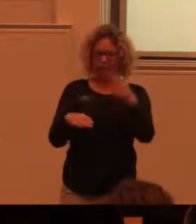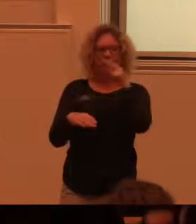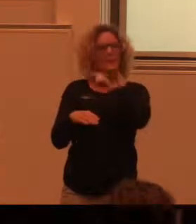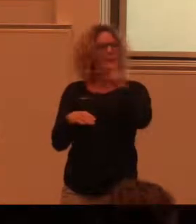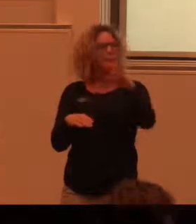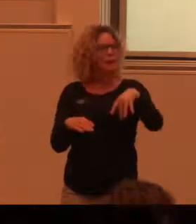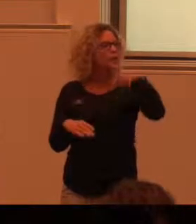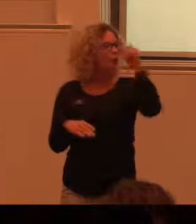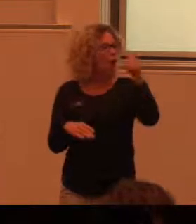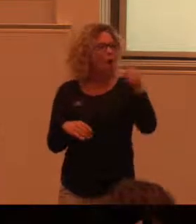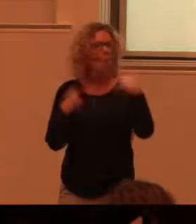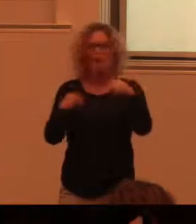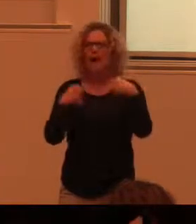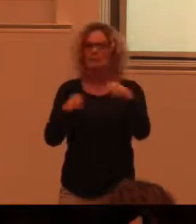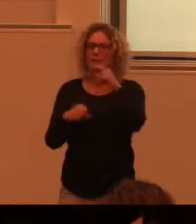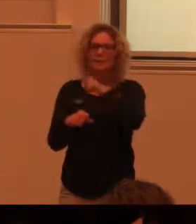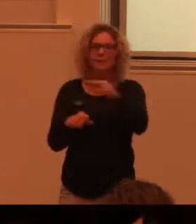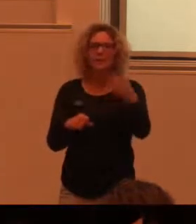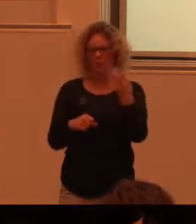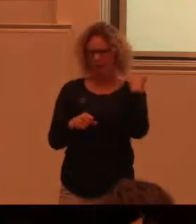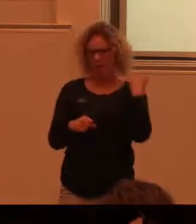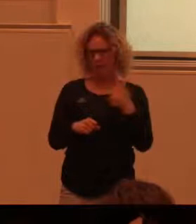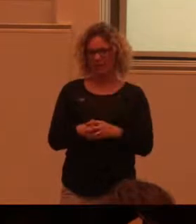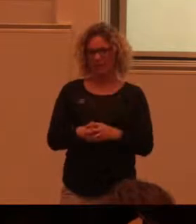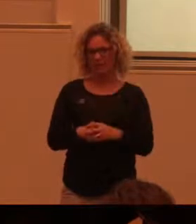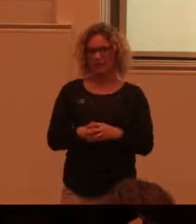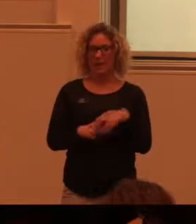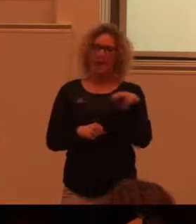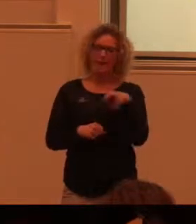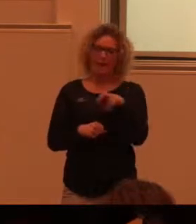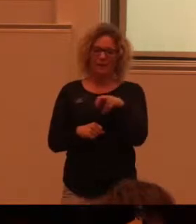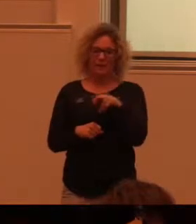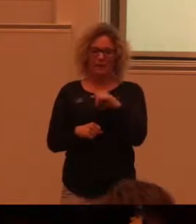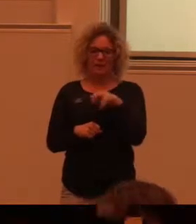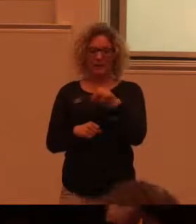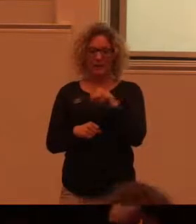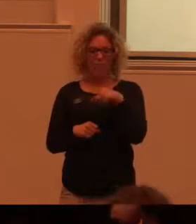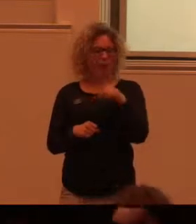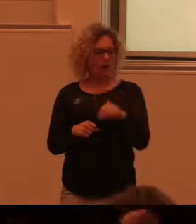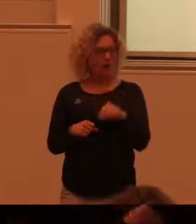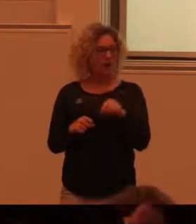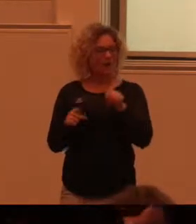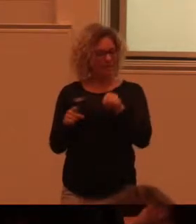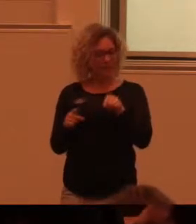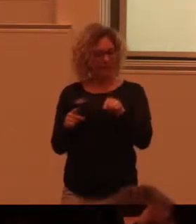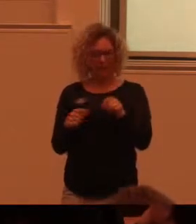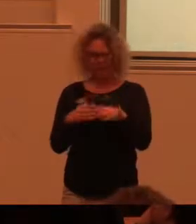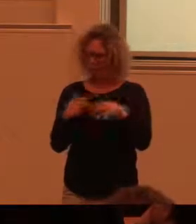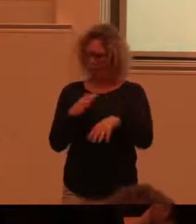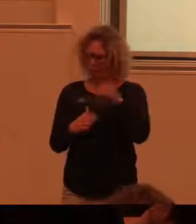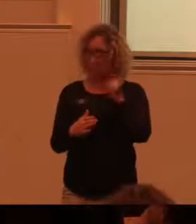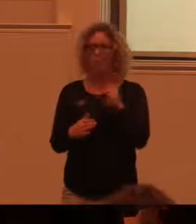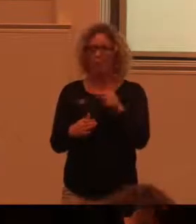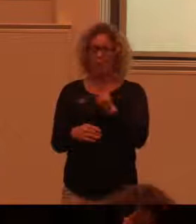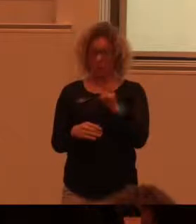och hela verksamheten. Nu pratar vi om Ringamåla från Hembygdsförelsen. Just av det skälet att